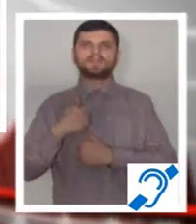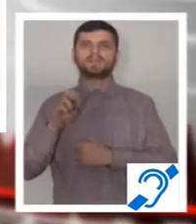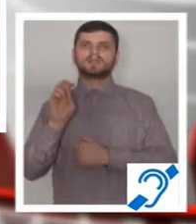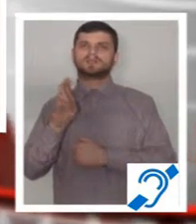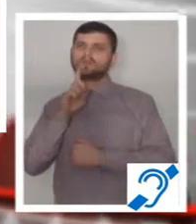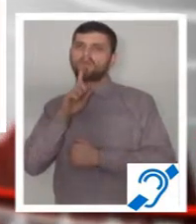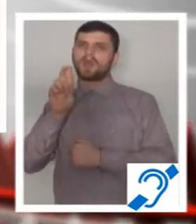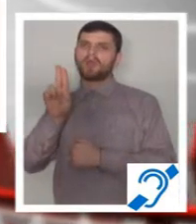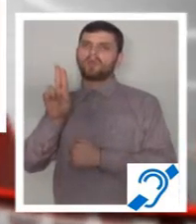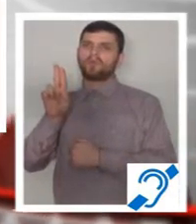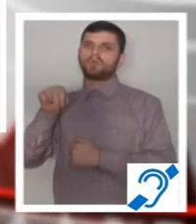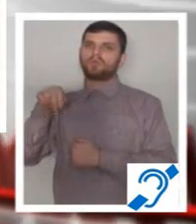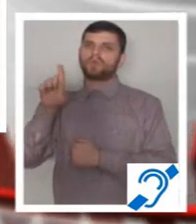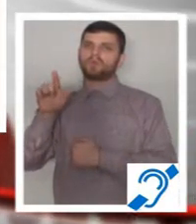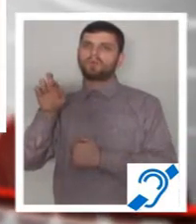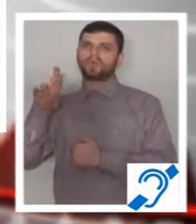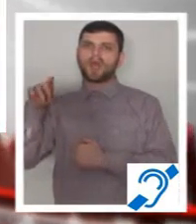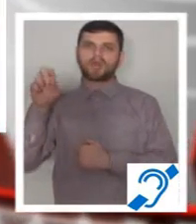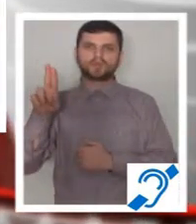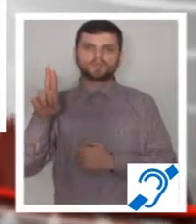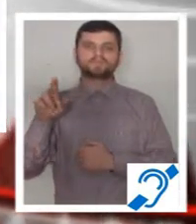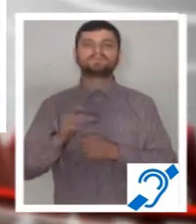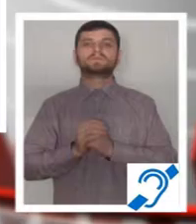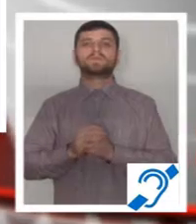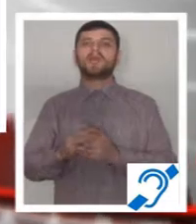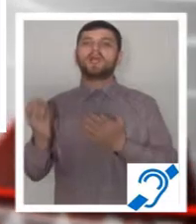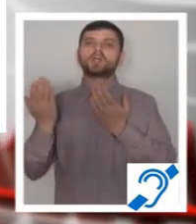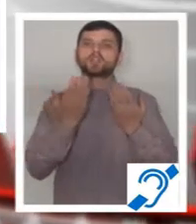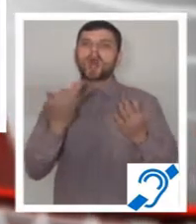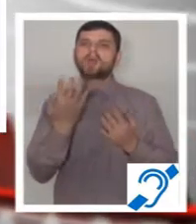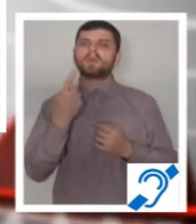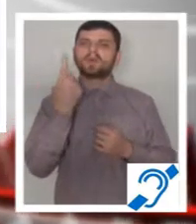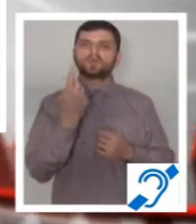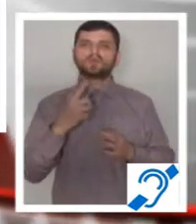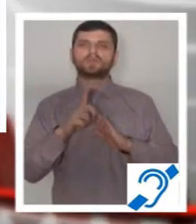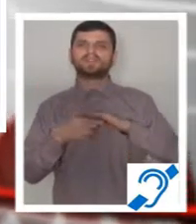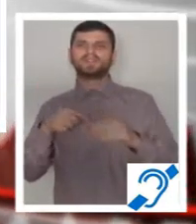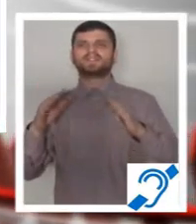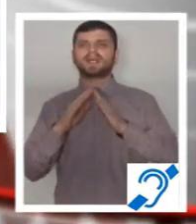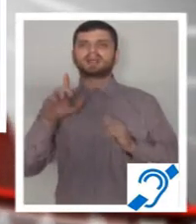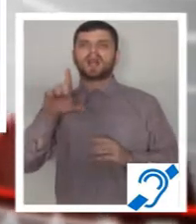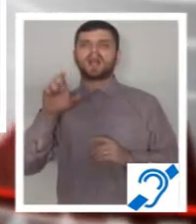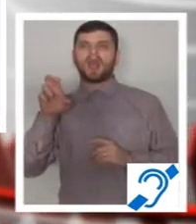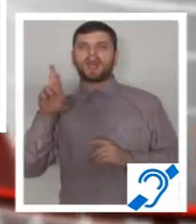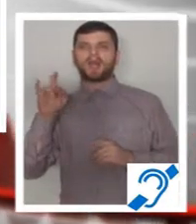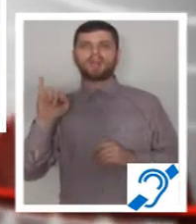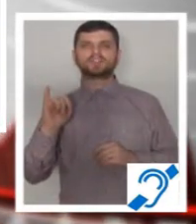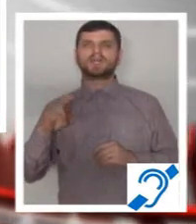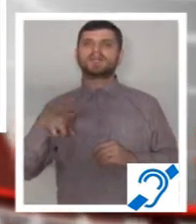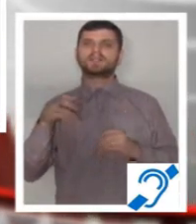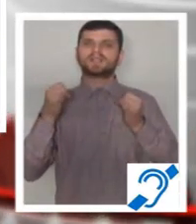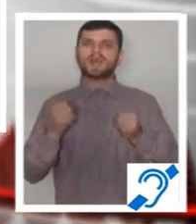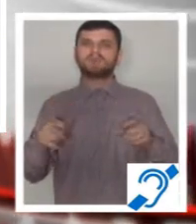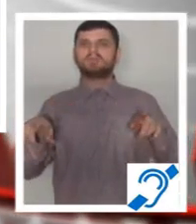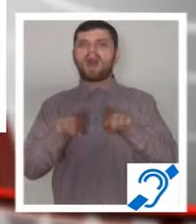Holurile școlii gimnaziale numărul 1 din Lerești au devenit, începând cu anul 2000, veritabile galerii de artă. Cei care se află aici